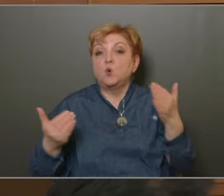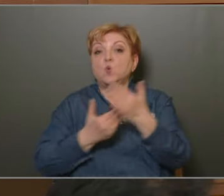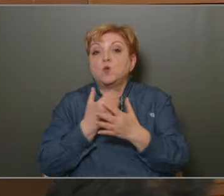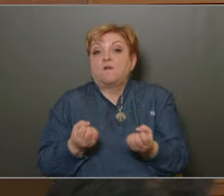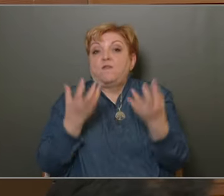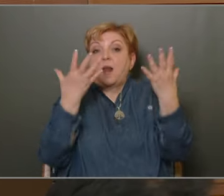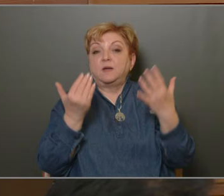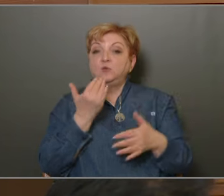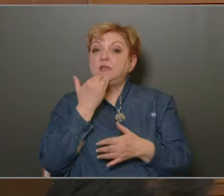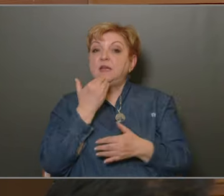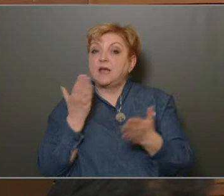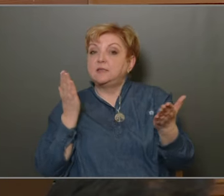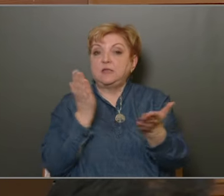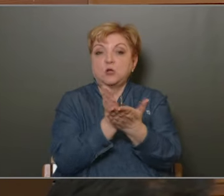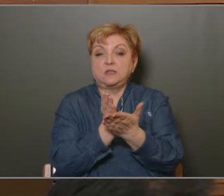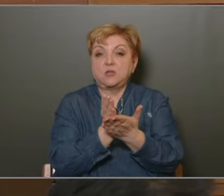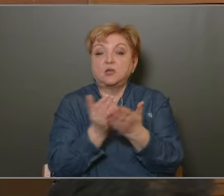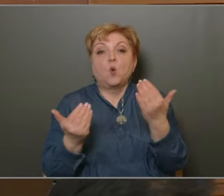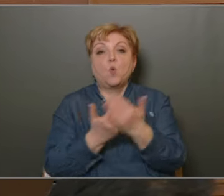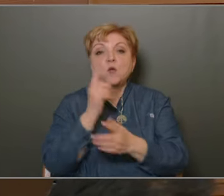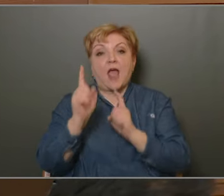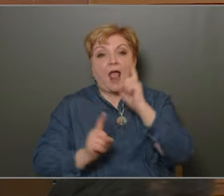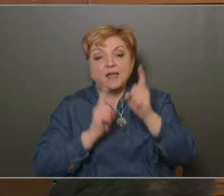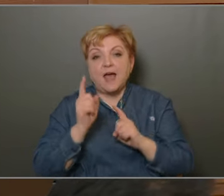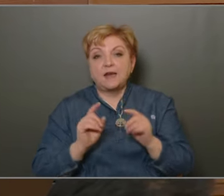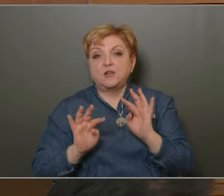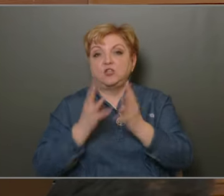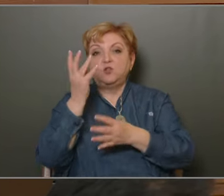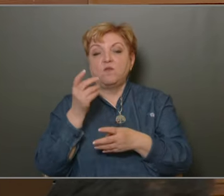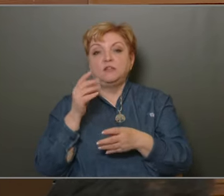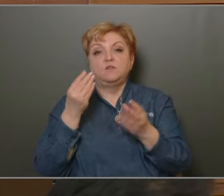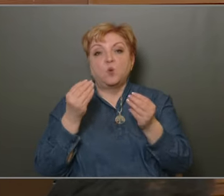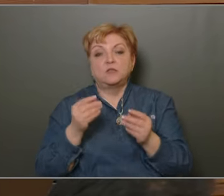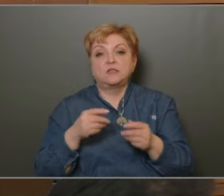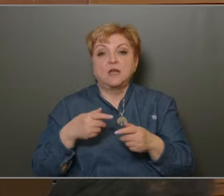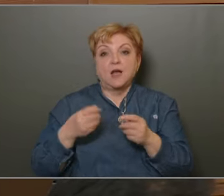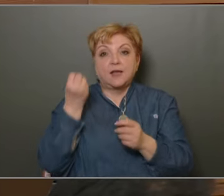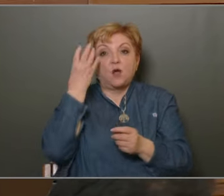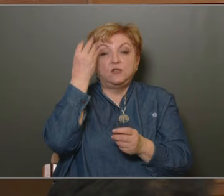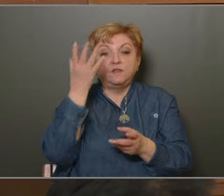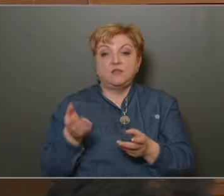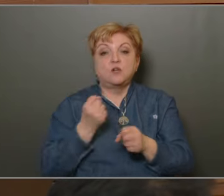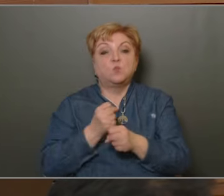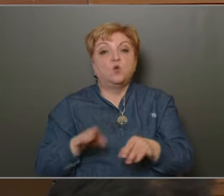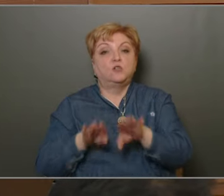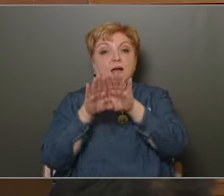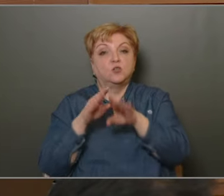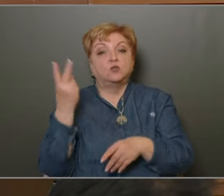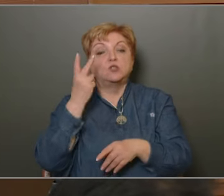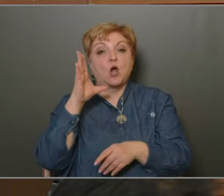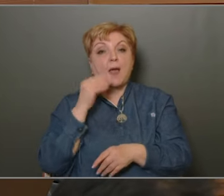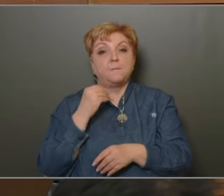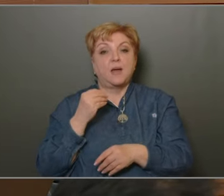és az újonnan felmelülő igényekhez igazítanunk. Új eljárásokat, innovatív módszereket, kreativitást, a munkatársaktól és a